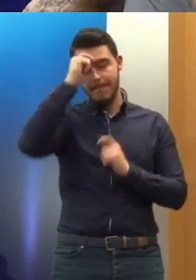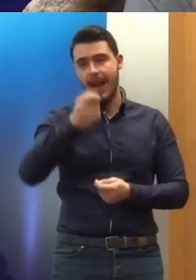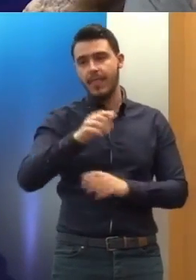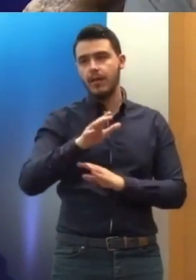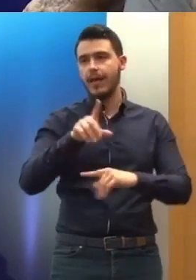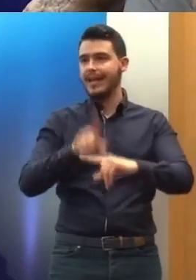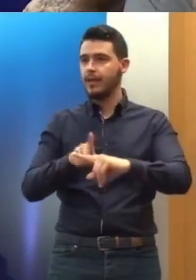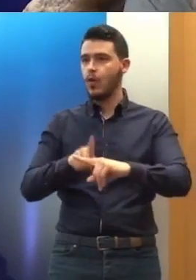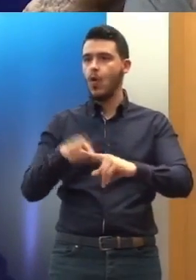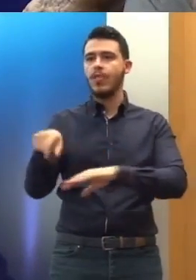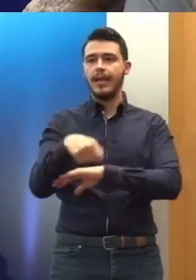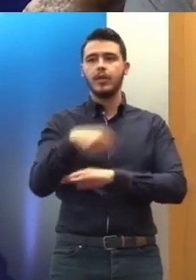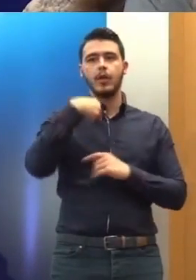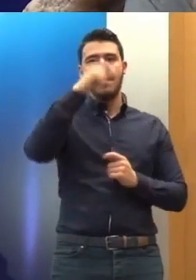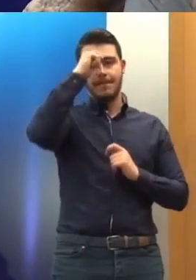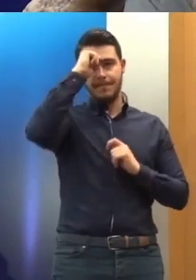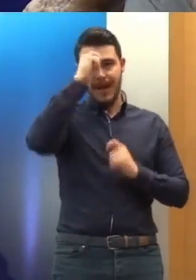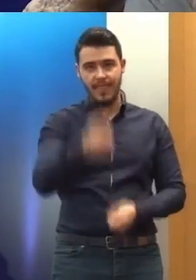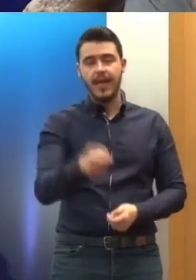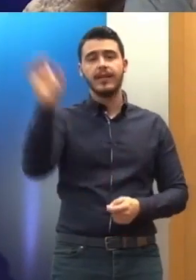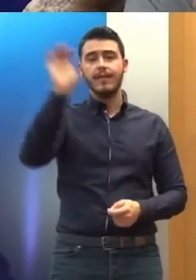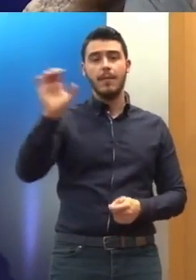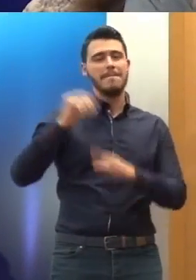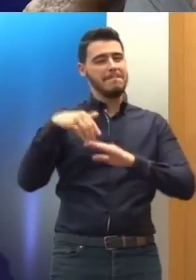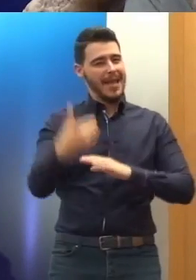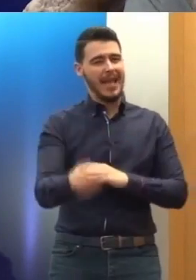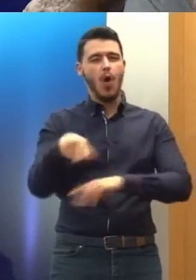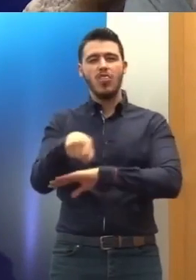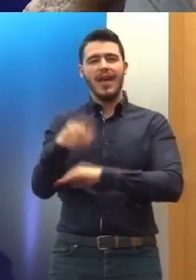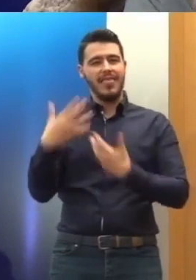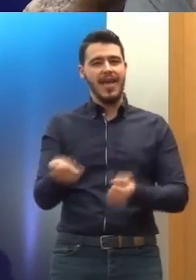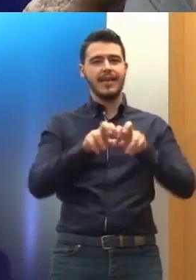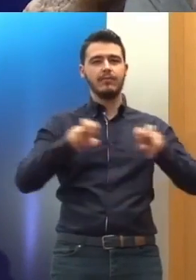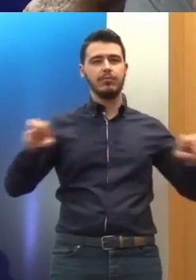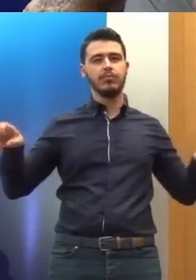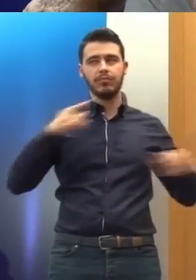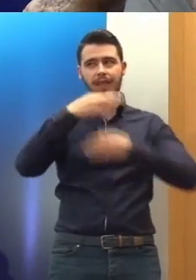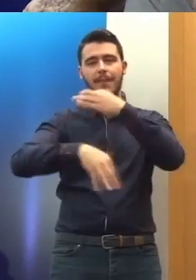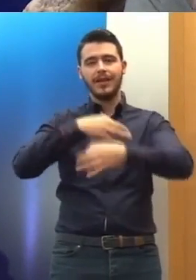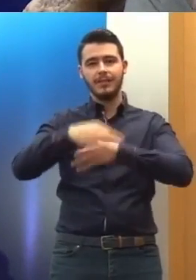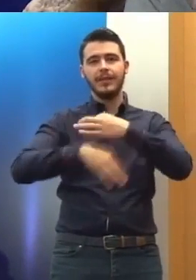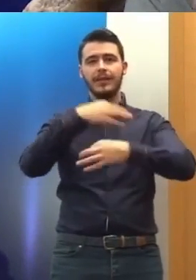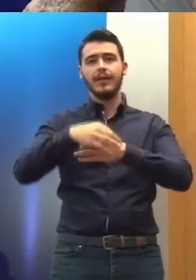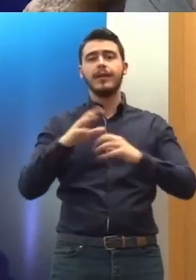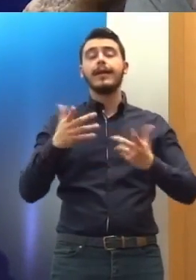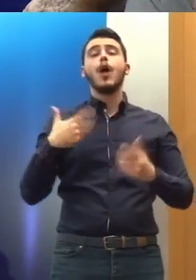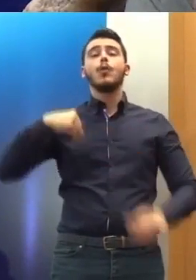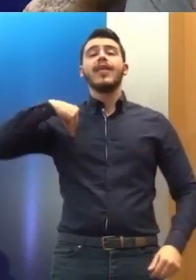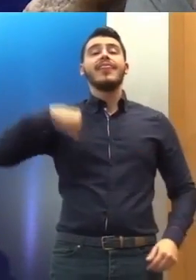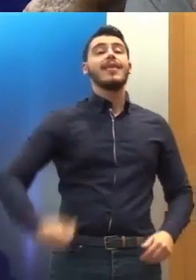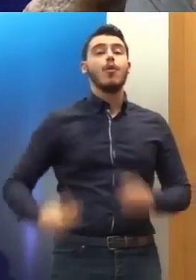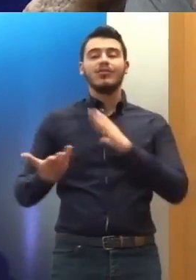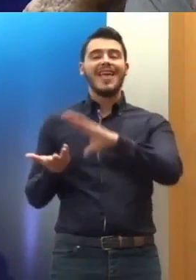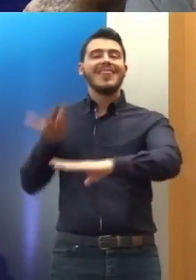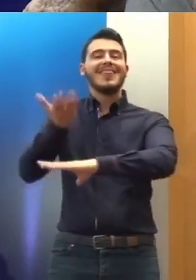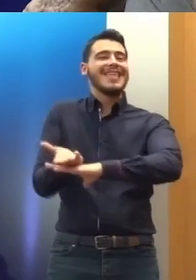ίσως που θα έρθει για το επόμενο πάνελ θα μας πει δυο λόγια και γι' αυτό Η δημόσια δήλωση λοιπόν συνοψίζει